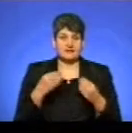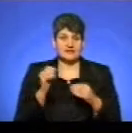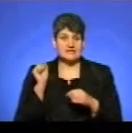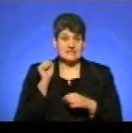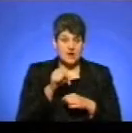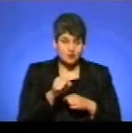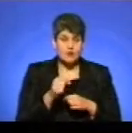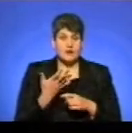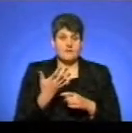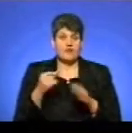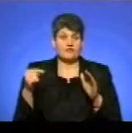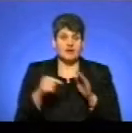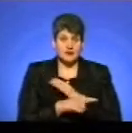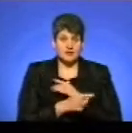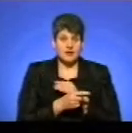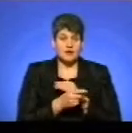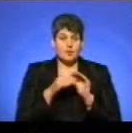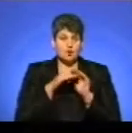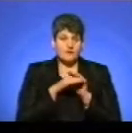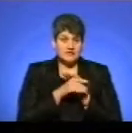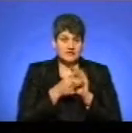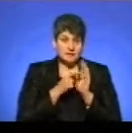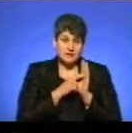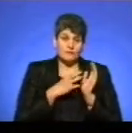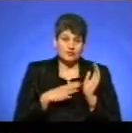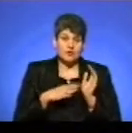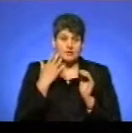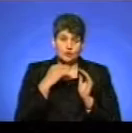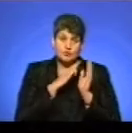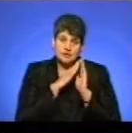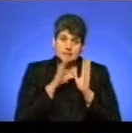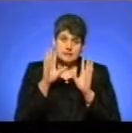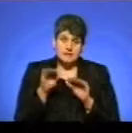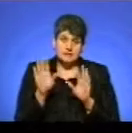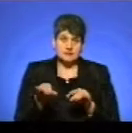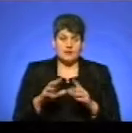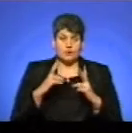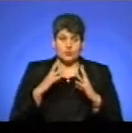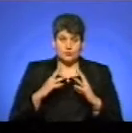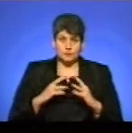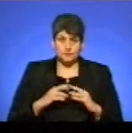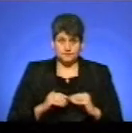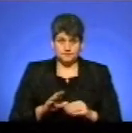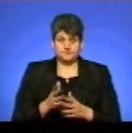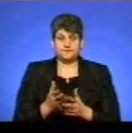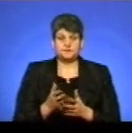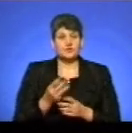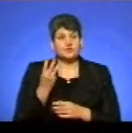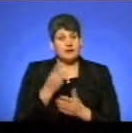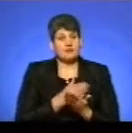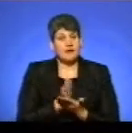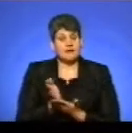тікати, або сховатися в кімнаті, перечекати, поки він засне, або втихомирить свій гнів, тобто тут три варіанти,